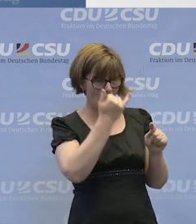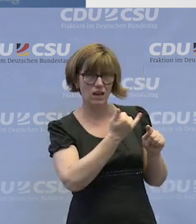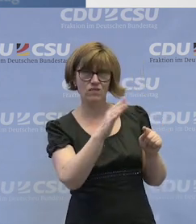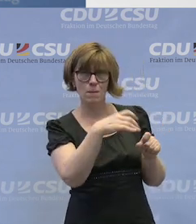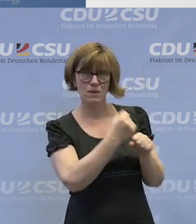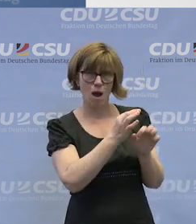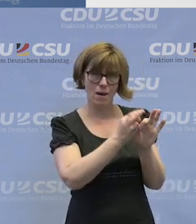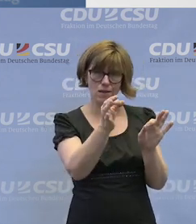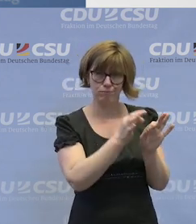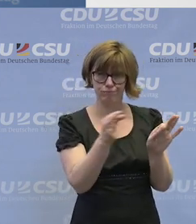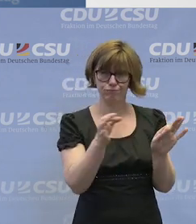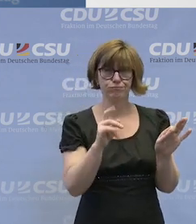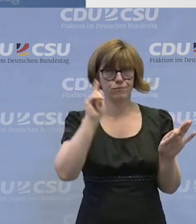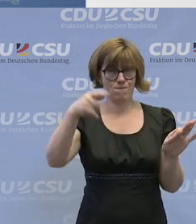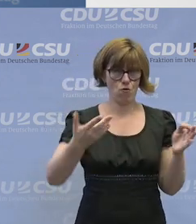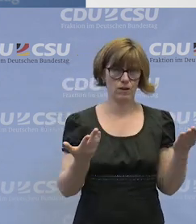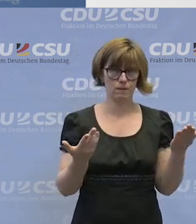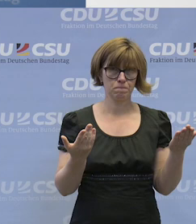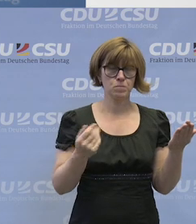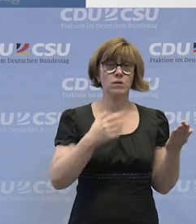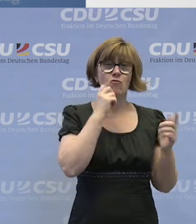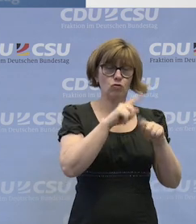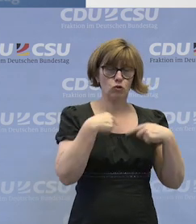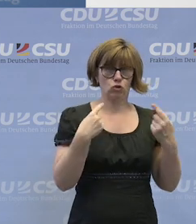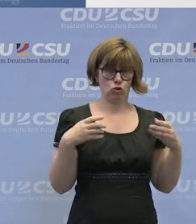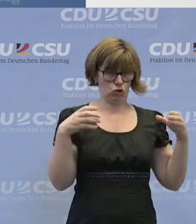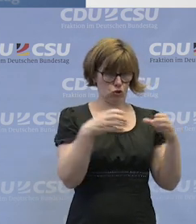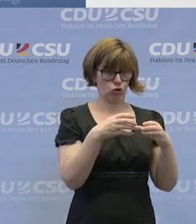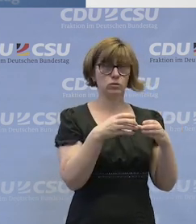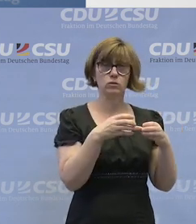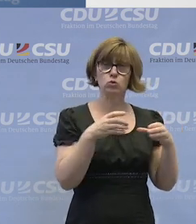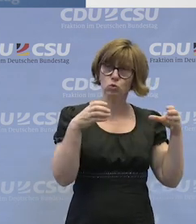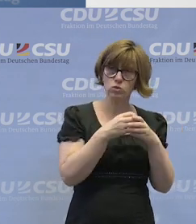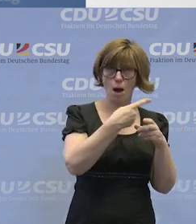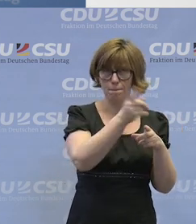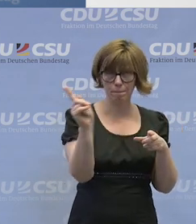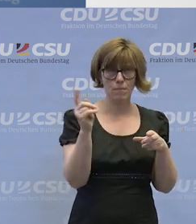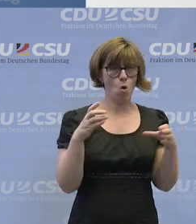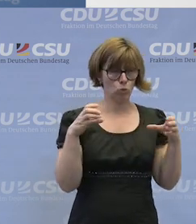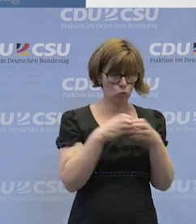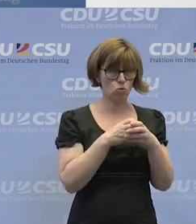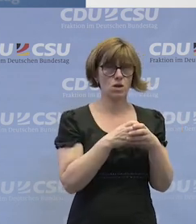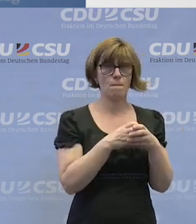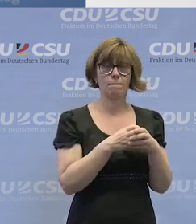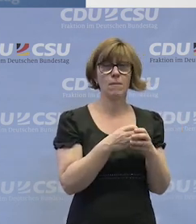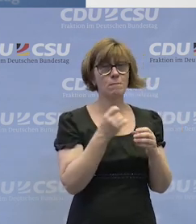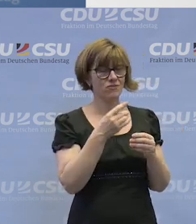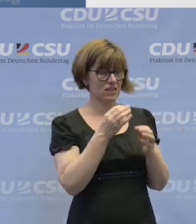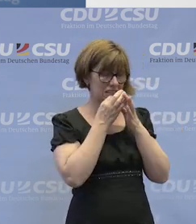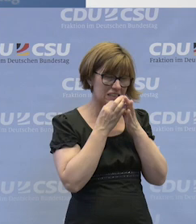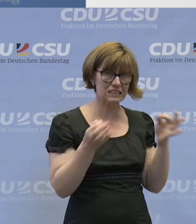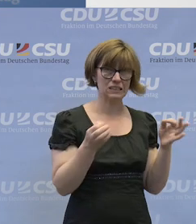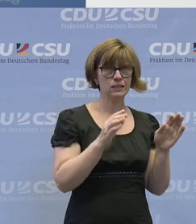Beschäftigten finden. Wir wollen alle gemeinsam, gemeinsam mit Ihnen, aber auch mit der nötigen